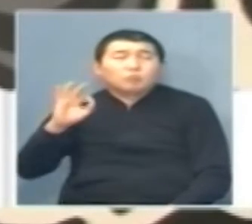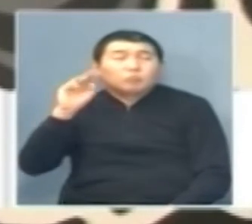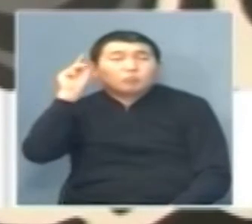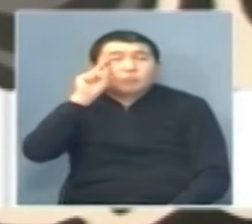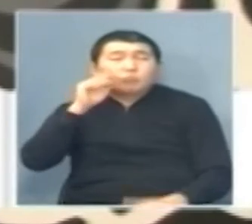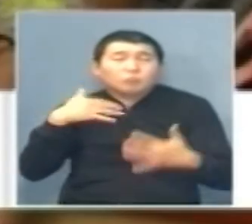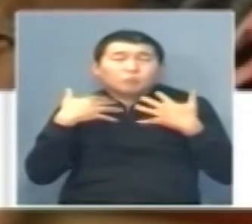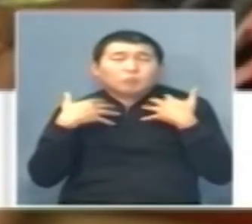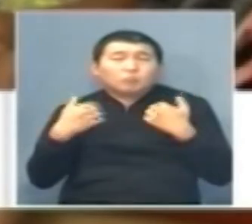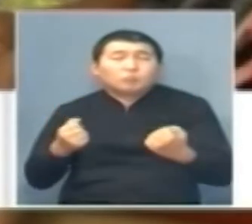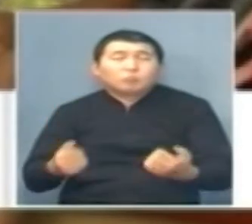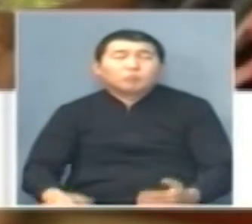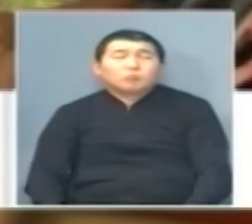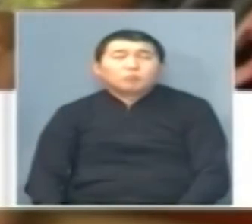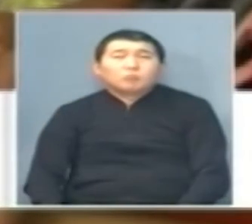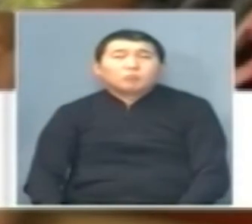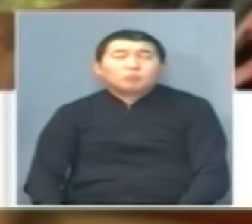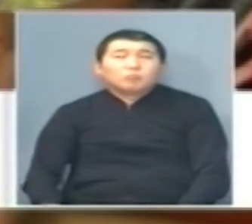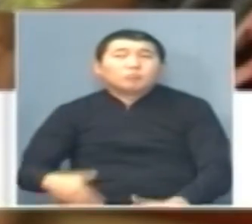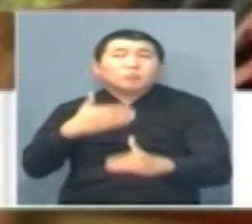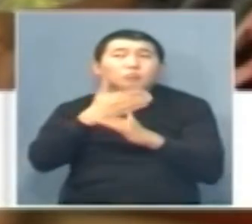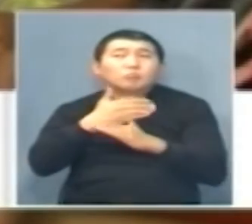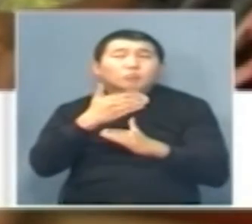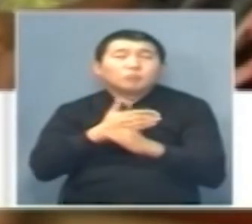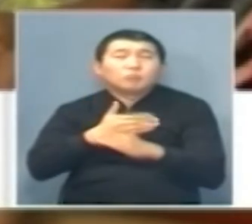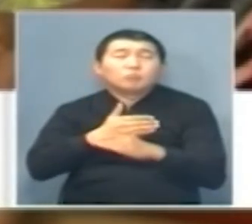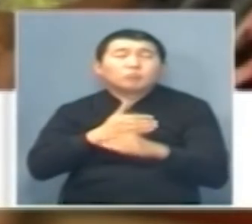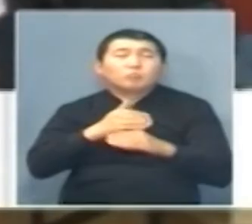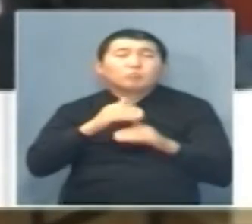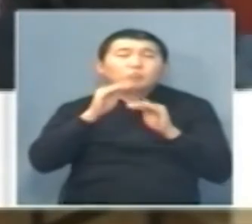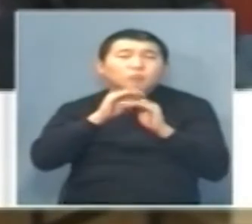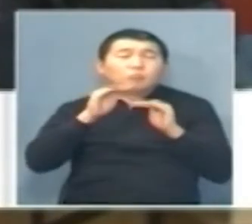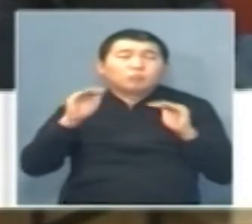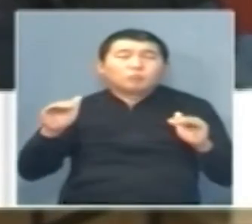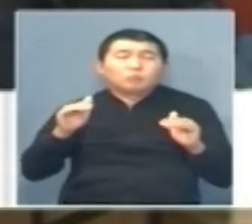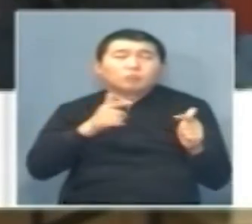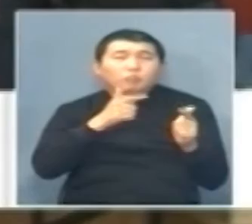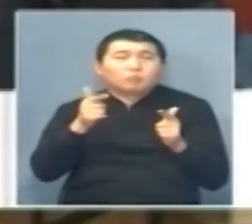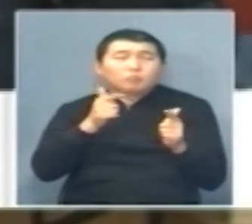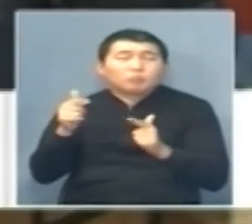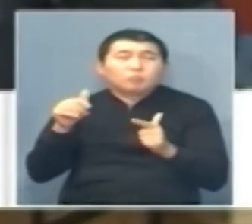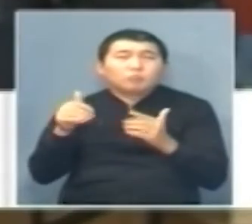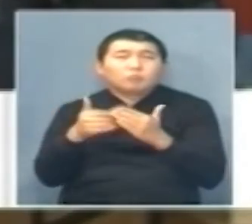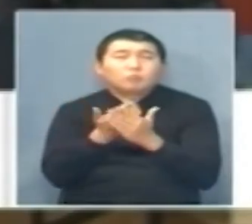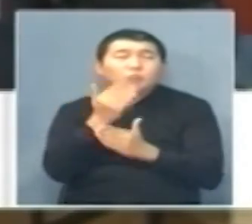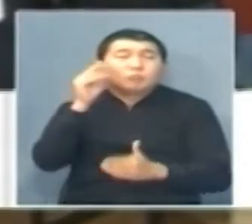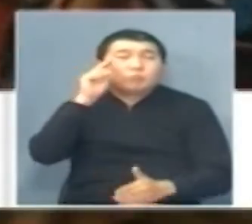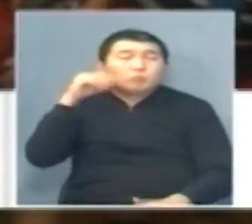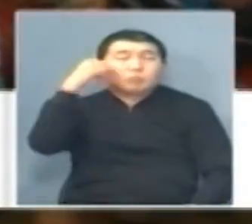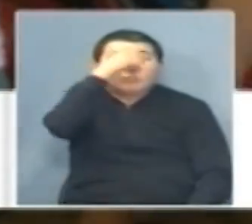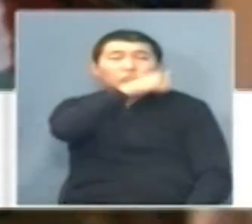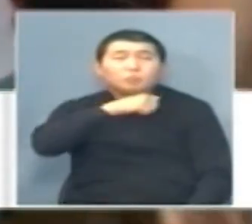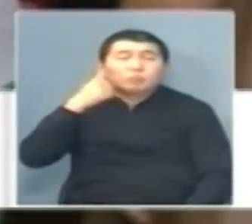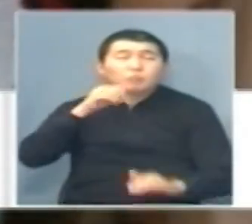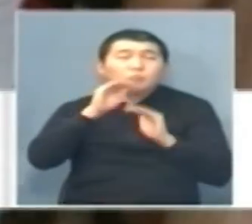здоровья. Основная цель акции – помощь малообеспеченным семьям в подготовке к новому учебному году. Ребята и их родители очень